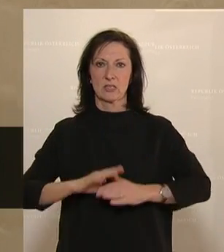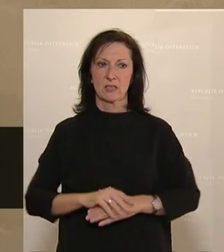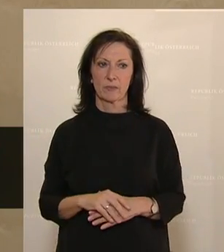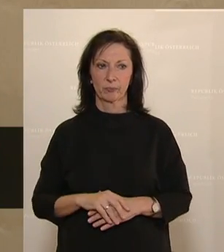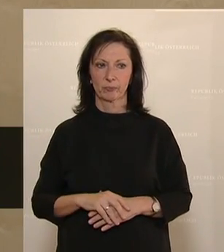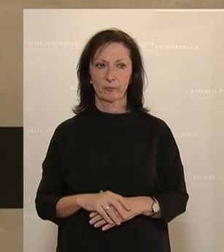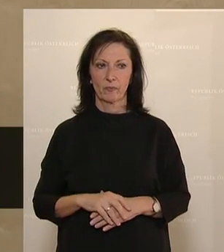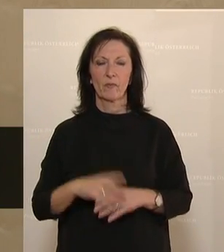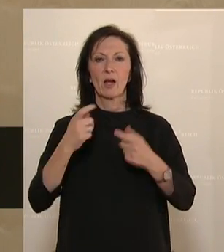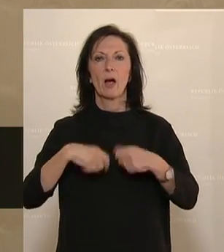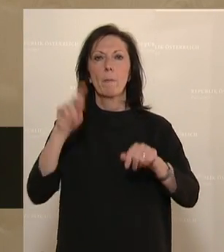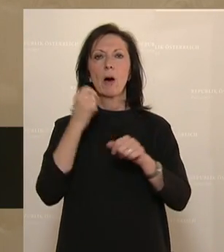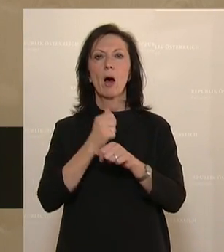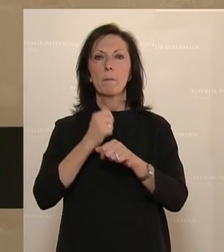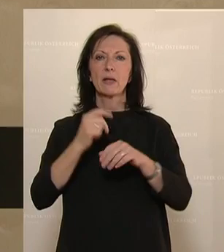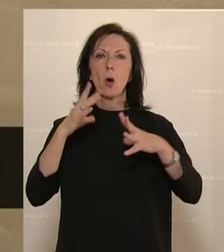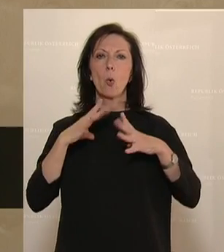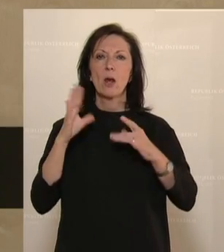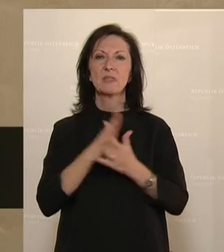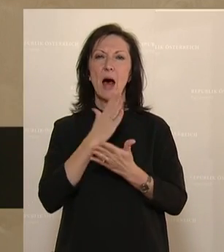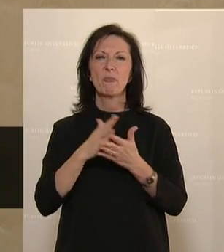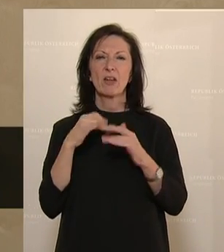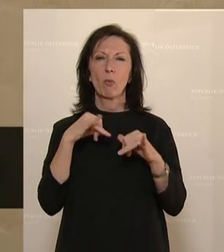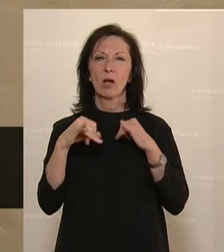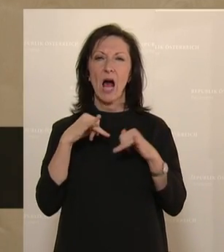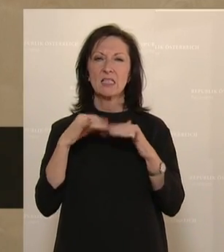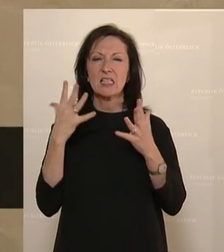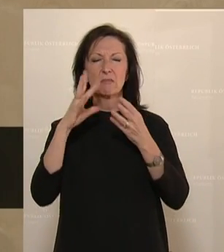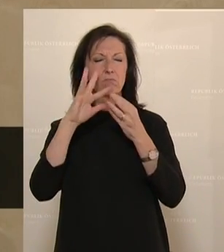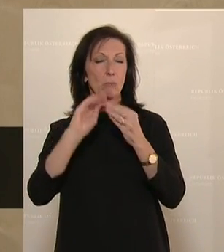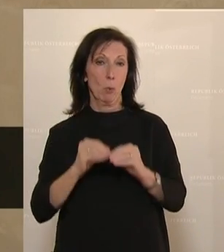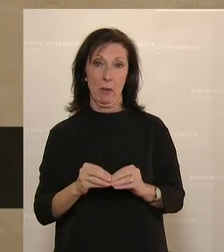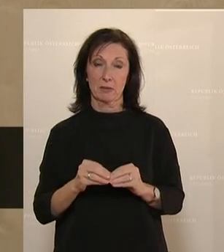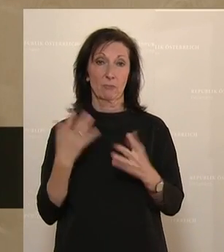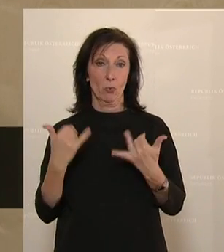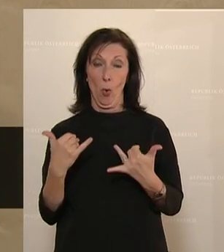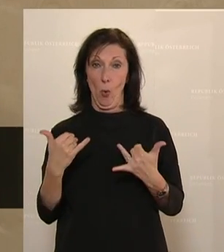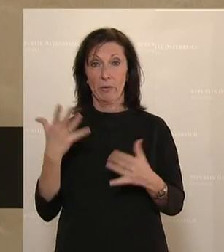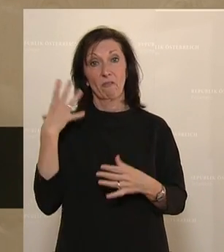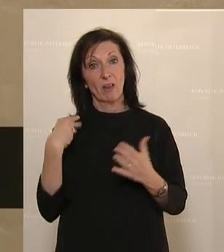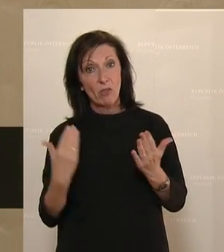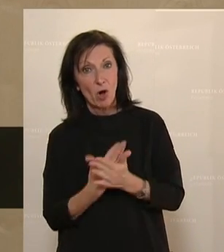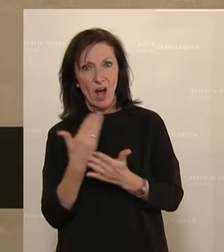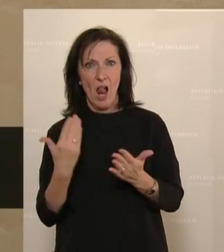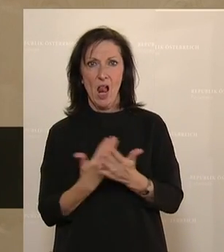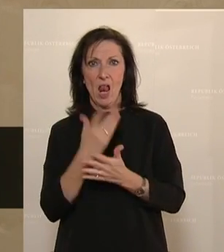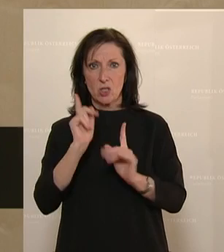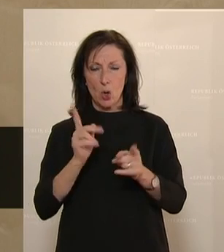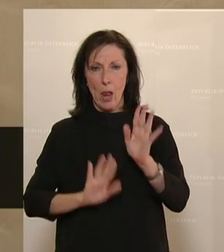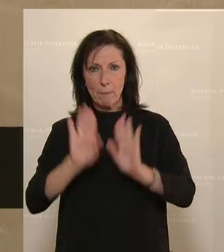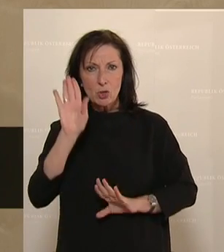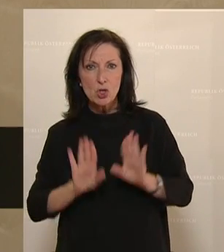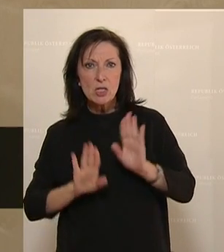Die Bauarbeit der Urlaubs und Abfertigungskasse ist ein sehr komplexes Gebilde. Und heute kommt wieder eine Novelle zur Abstimmung,